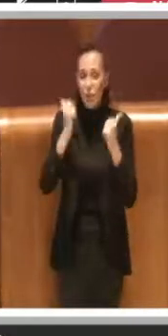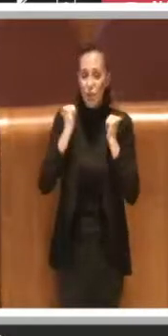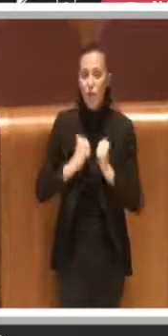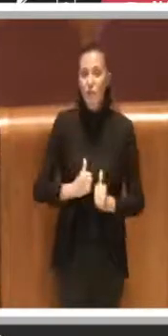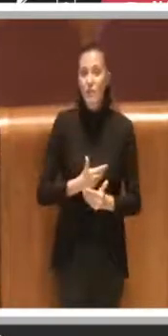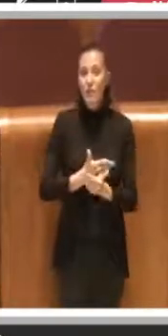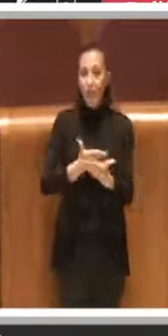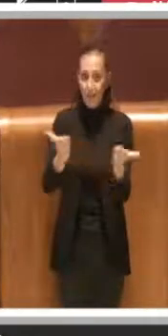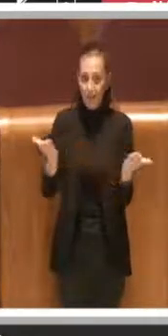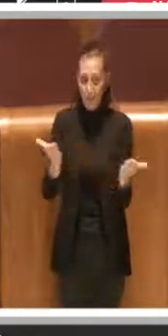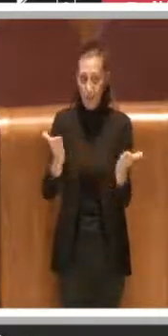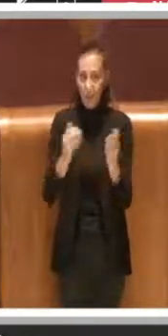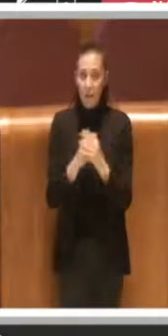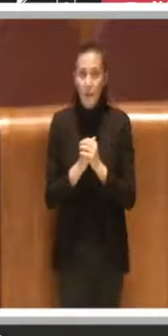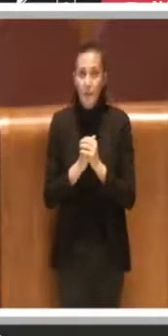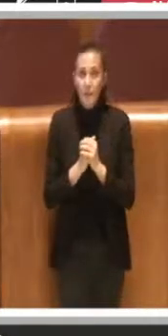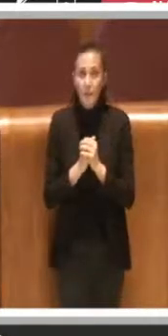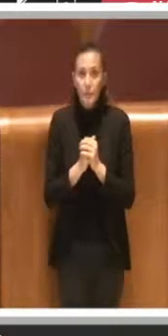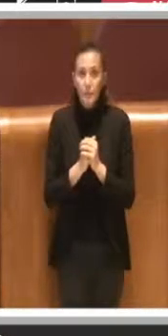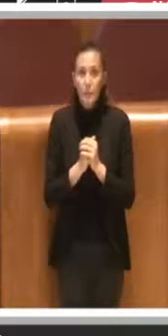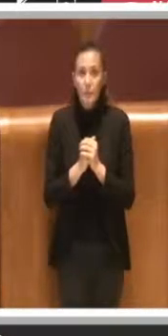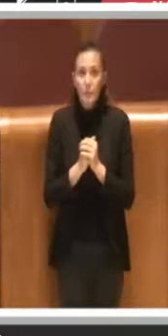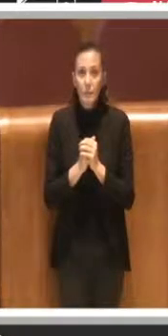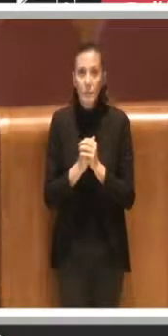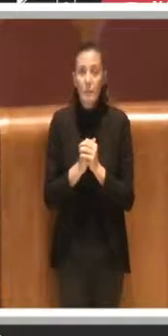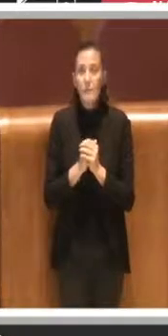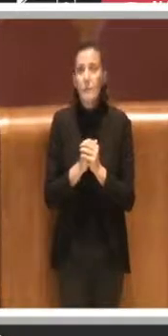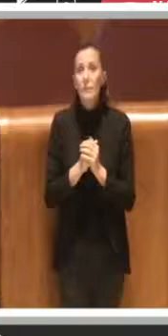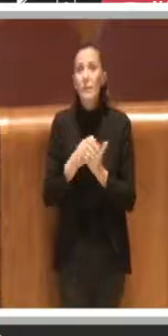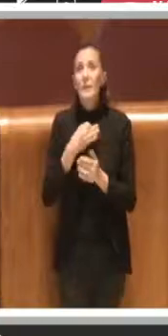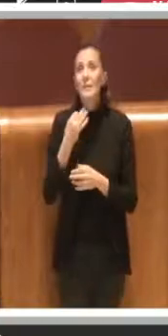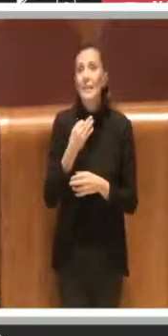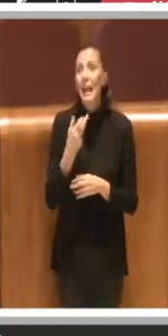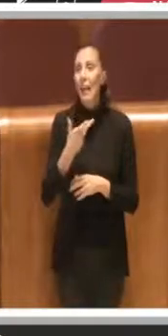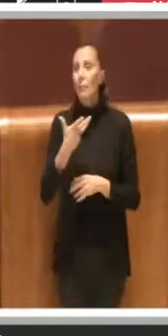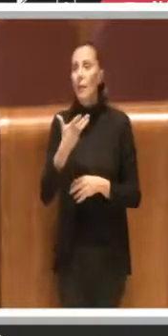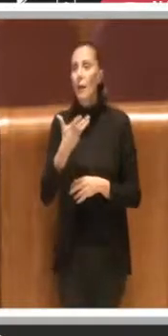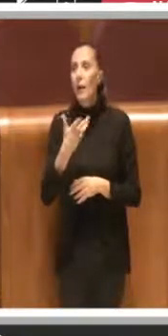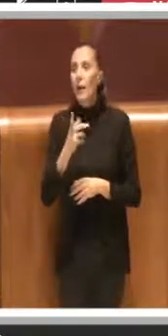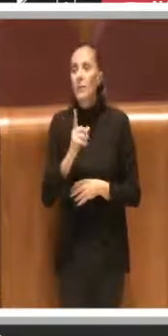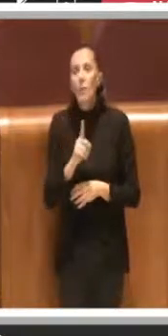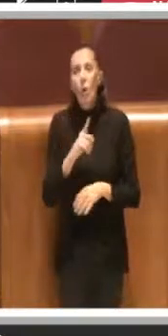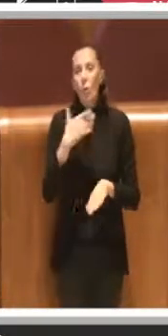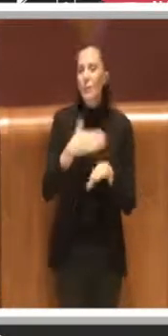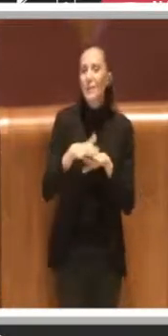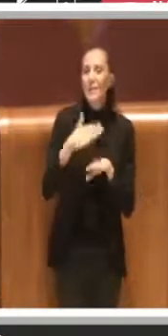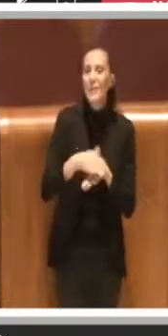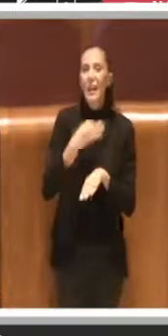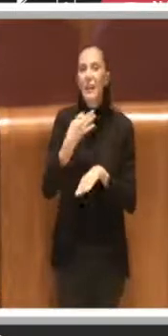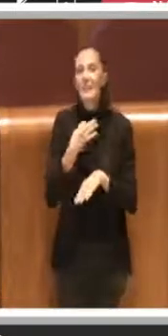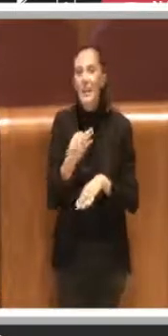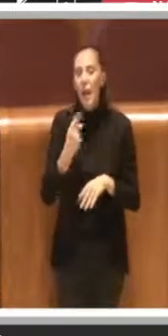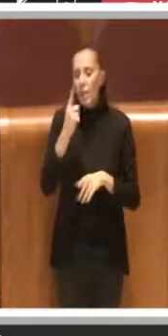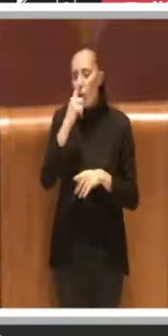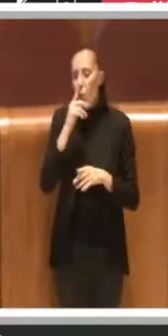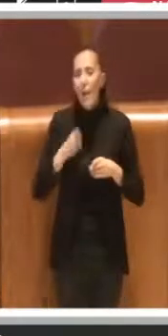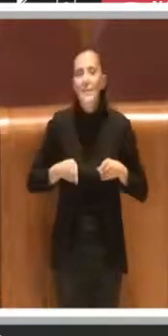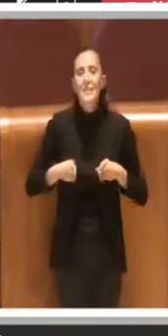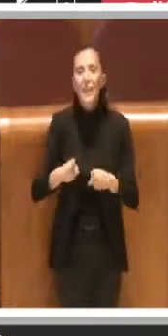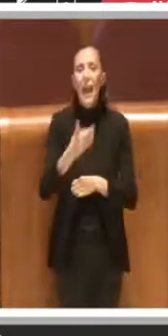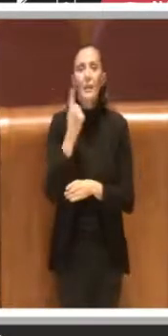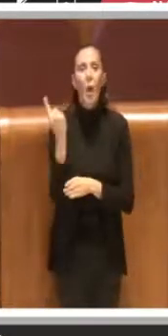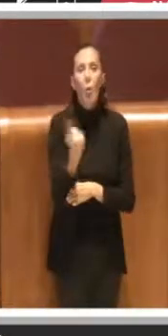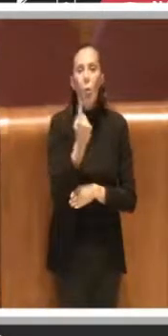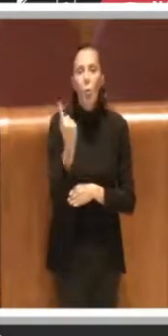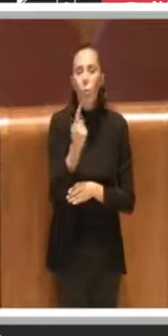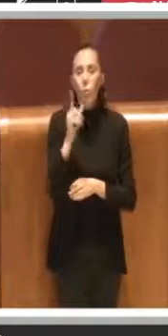non avere sempre solo il binario, non utilizzare sempre solo il binario, non avere sempre